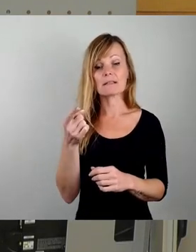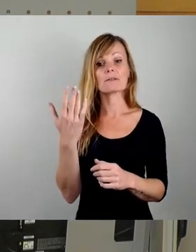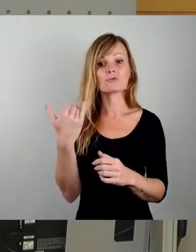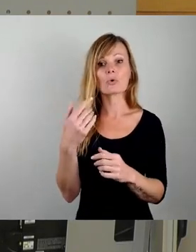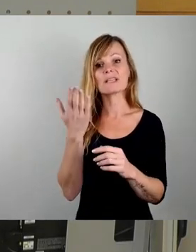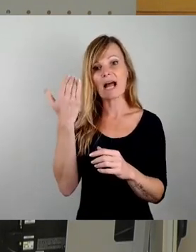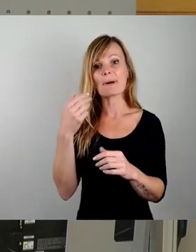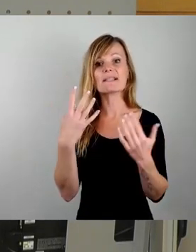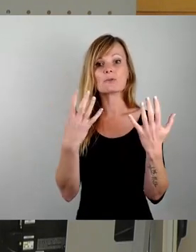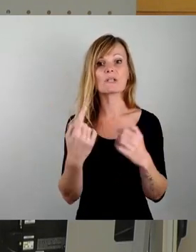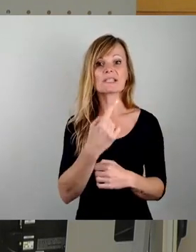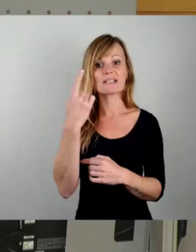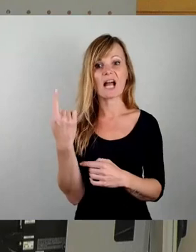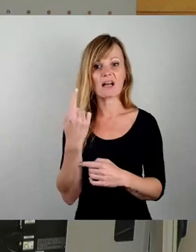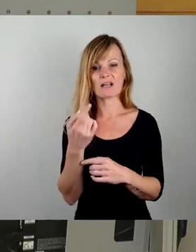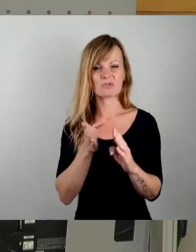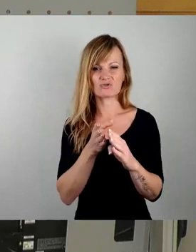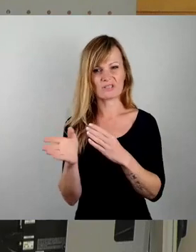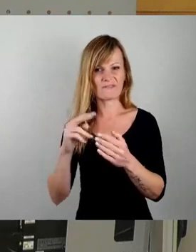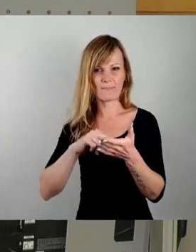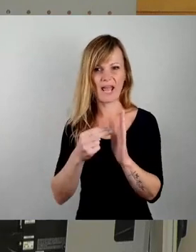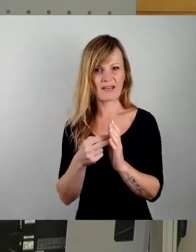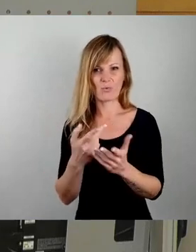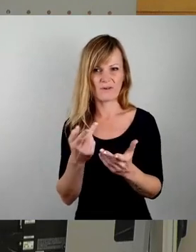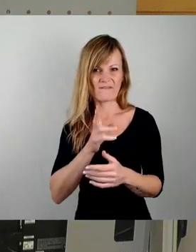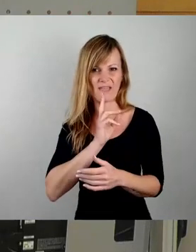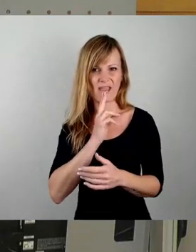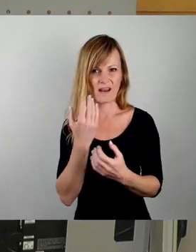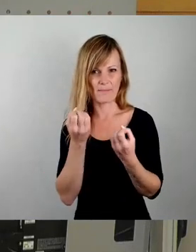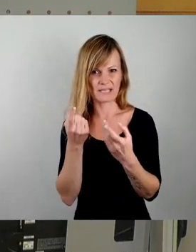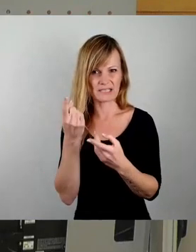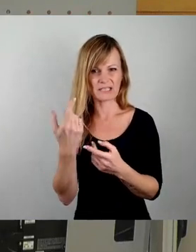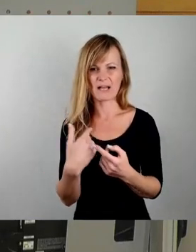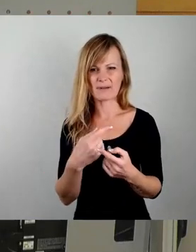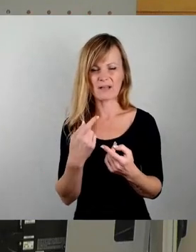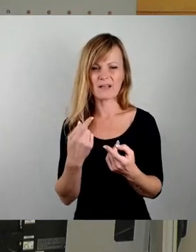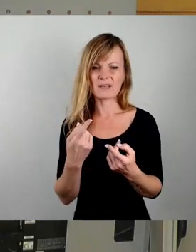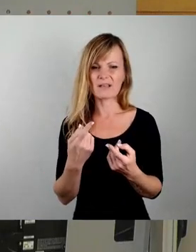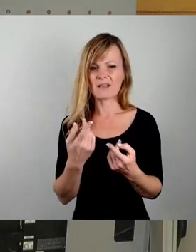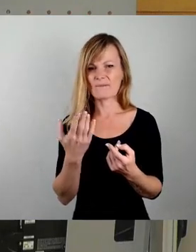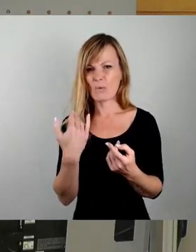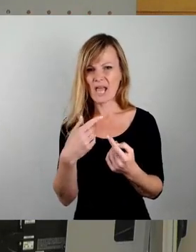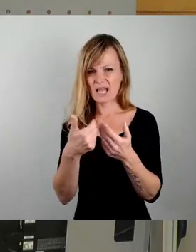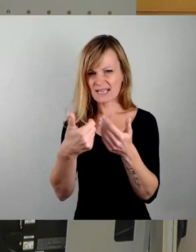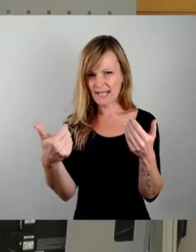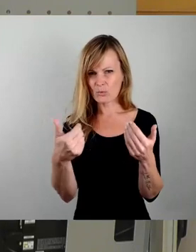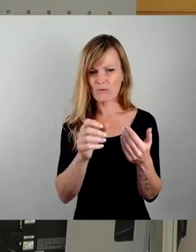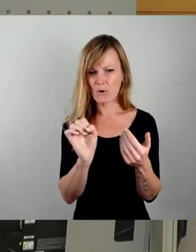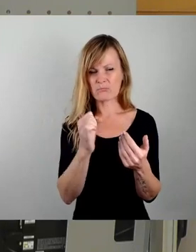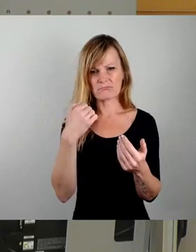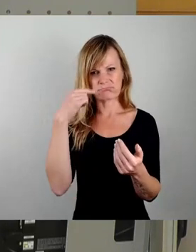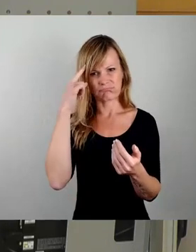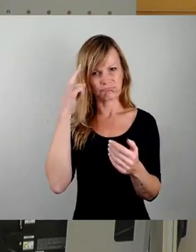90er Jahre. Kann man zur Einschätzung kommen. Aber so richtig sinnvoll hergeleitet ist es aus meiner Sicht auch noch nicht. Oder wir hatten zum Beispiel auch im Bereich